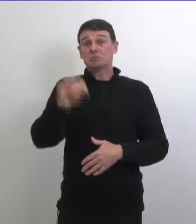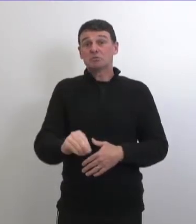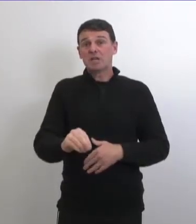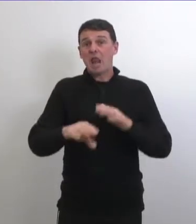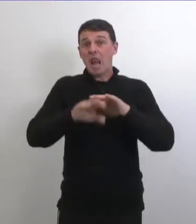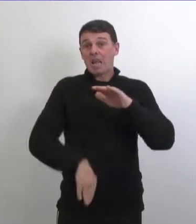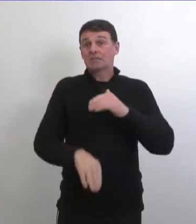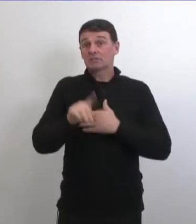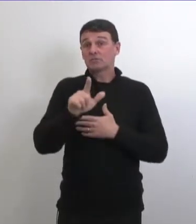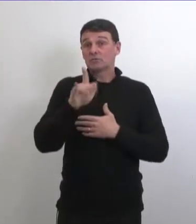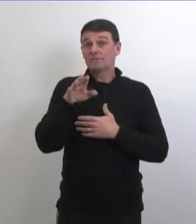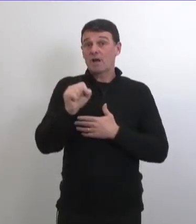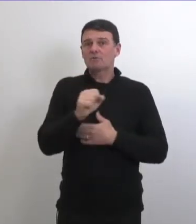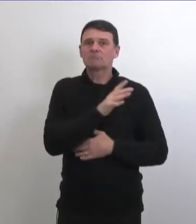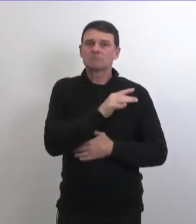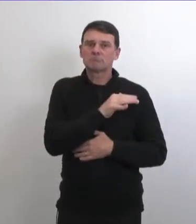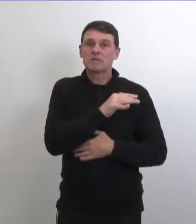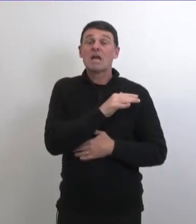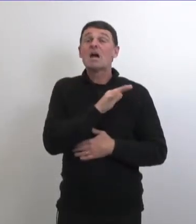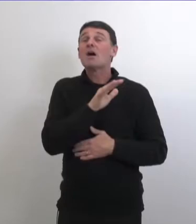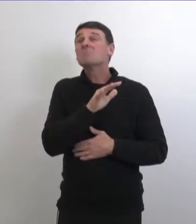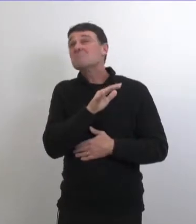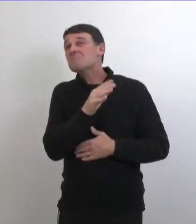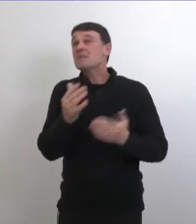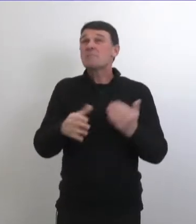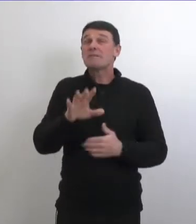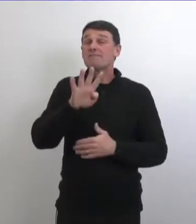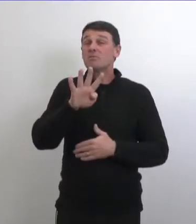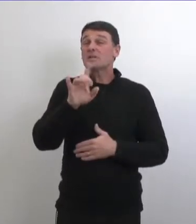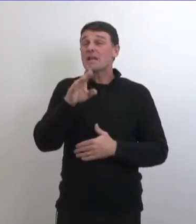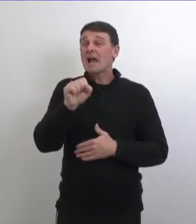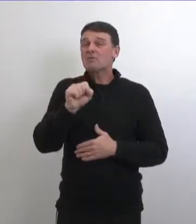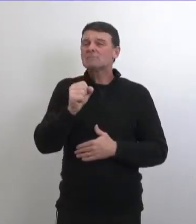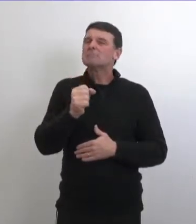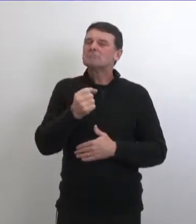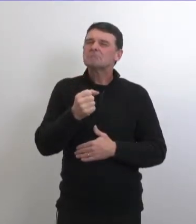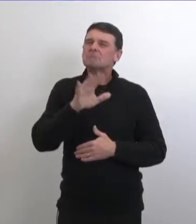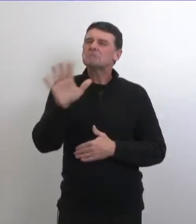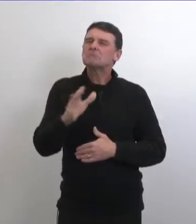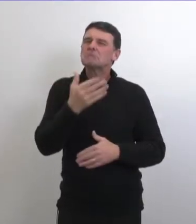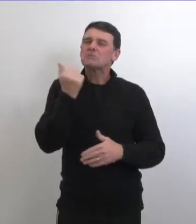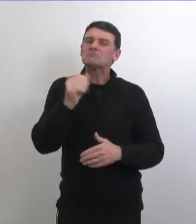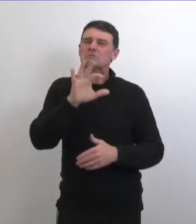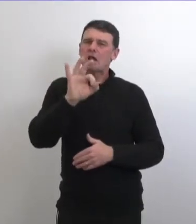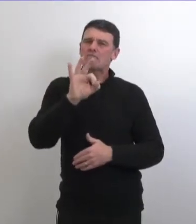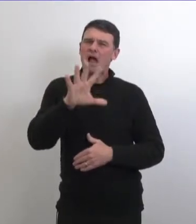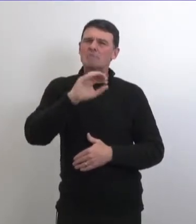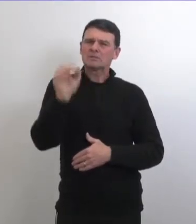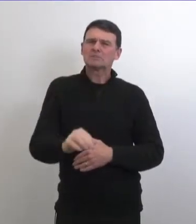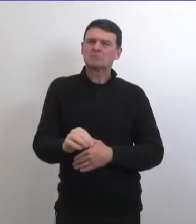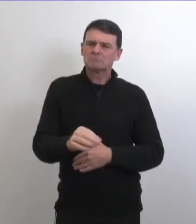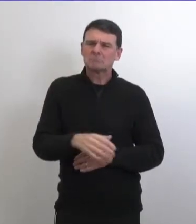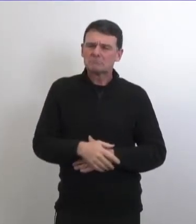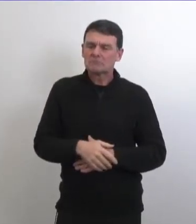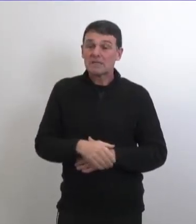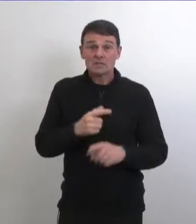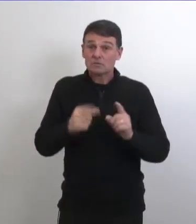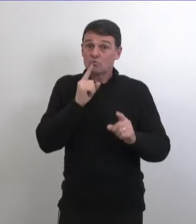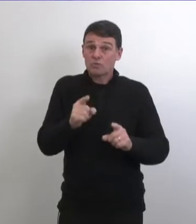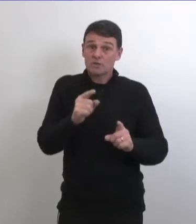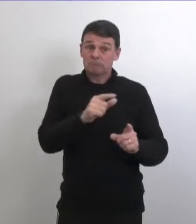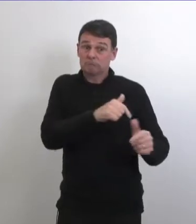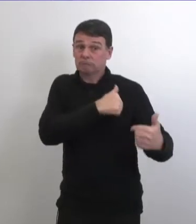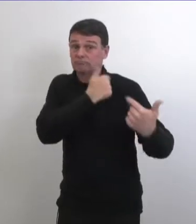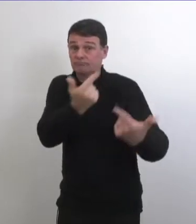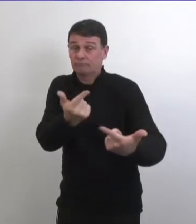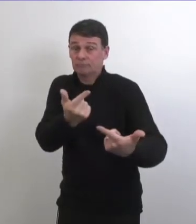donc à peu près 60% des contacts donc 60% des contacts on les